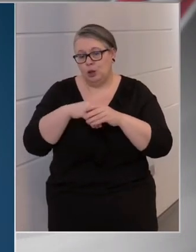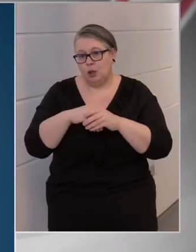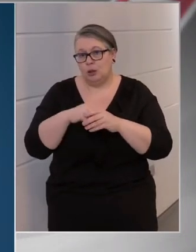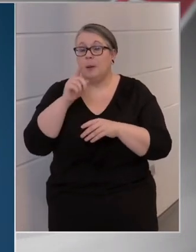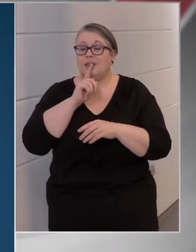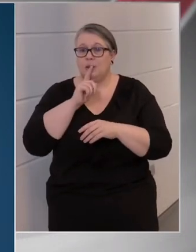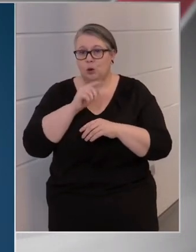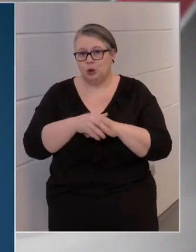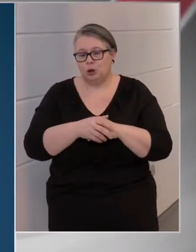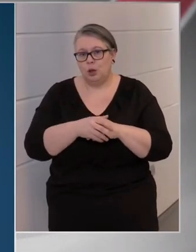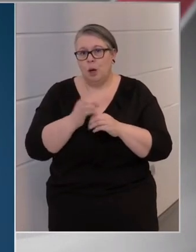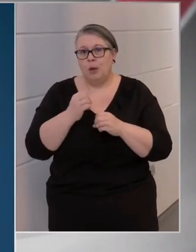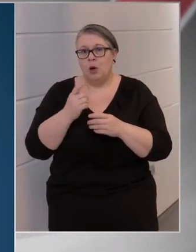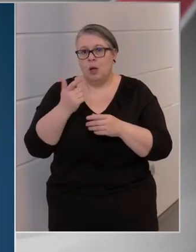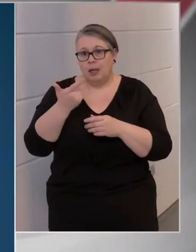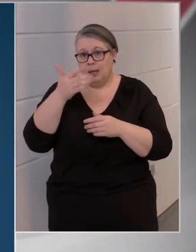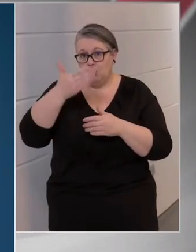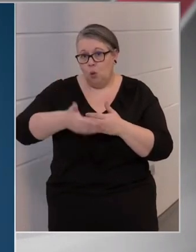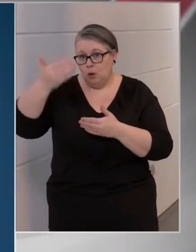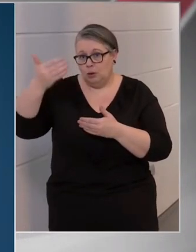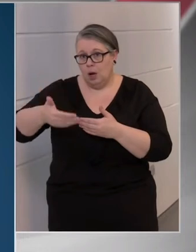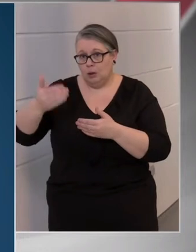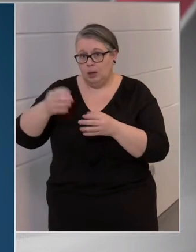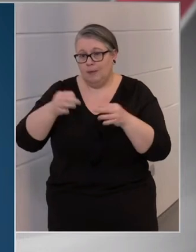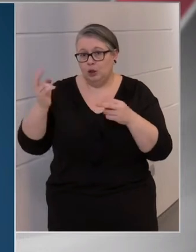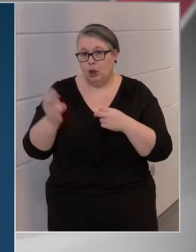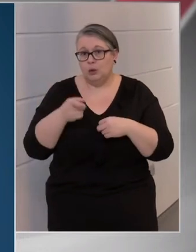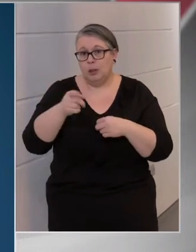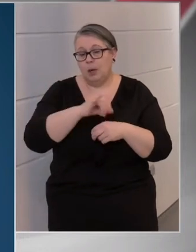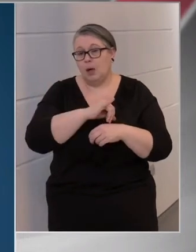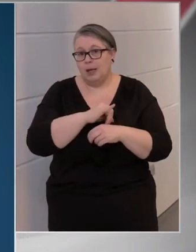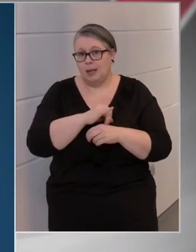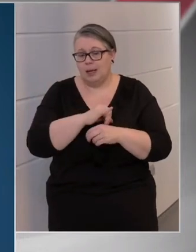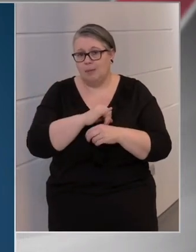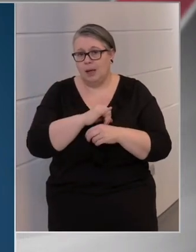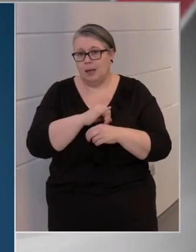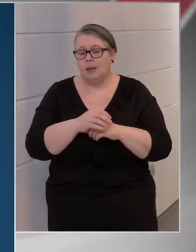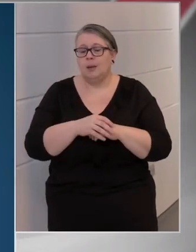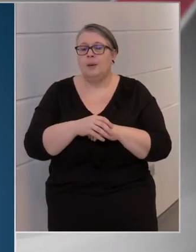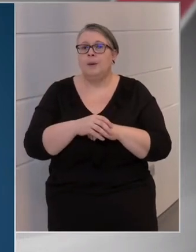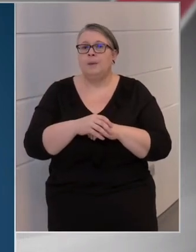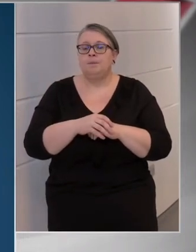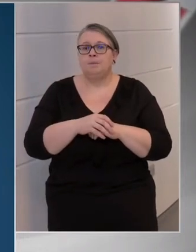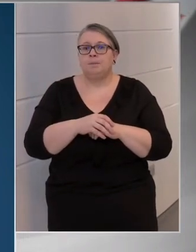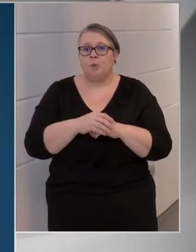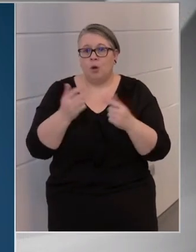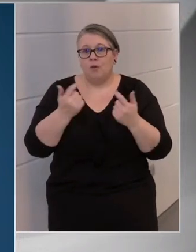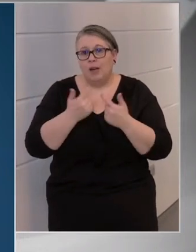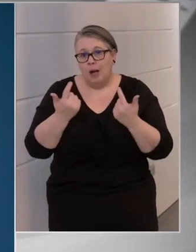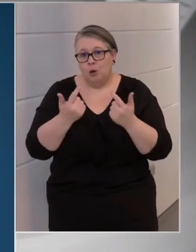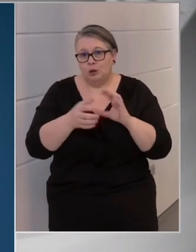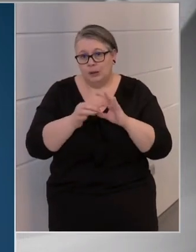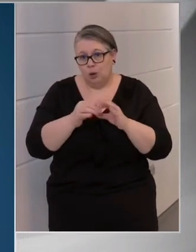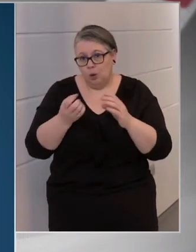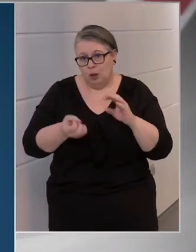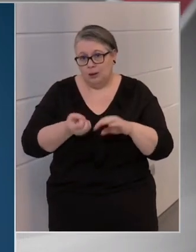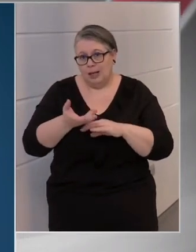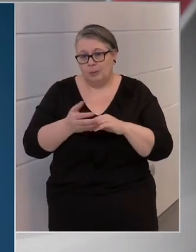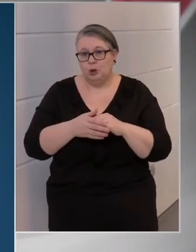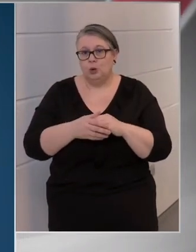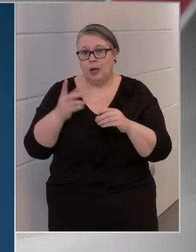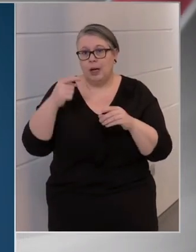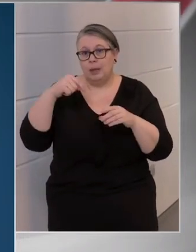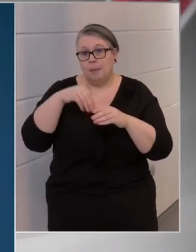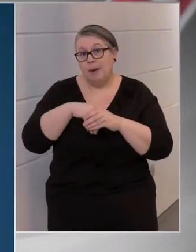titkos, amikor én ebből két oldalt nyilvánosságra hoztam annak érdekében, hogy világos viszonyokat teremtsünk egy